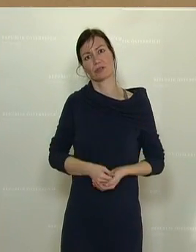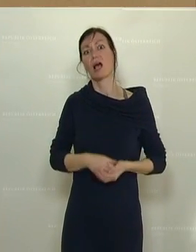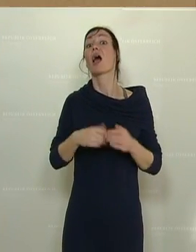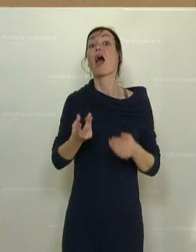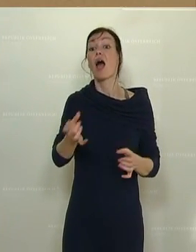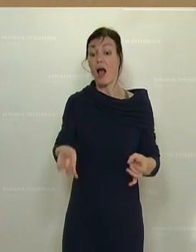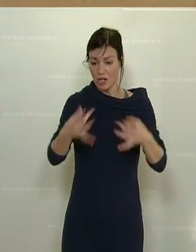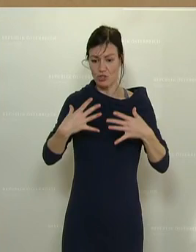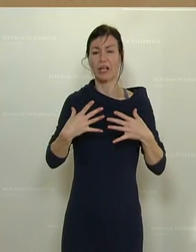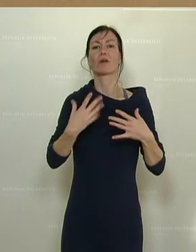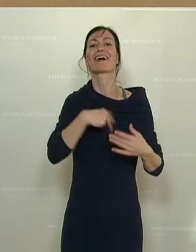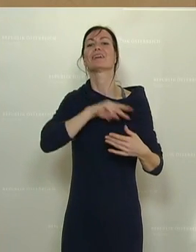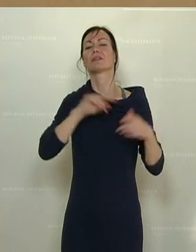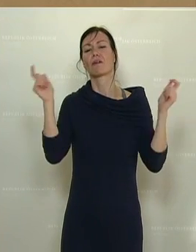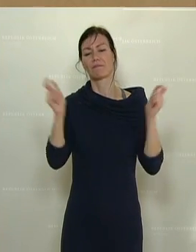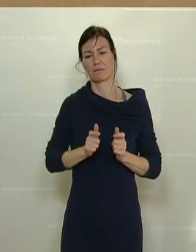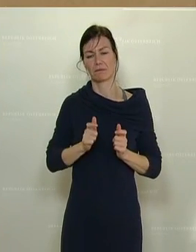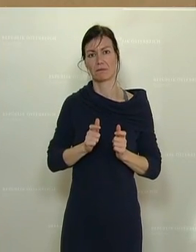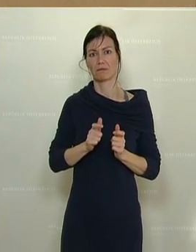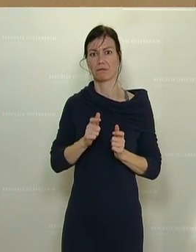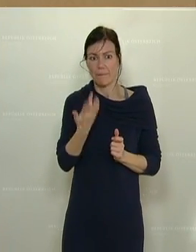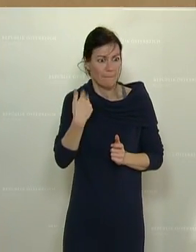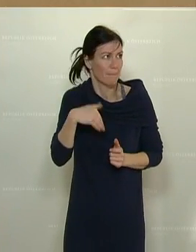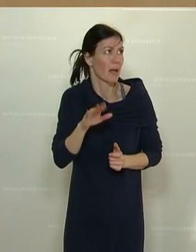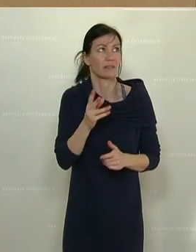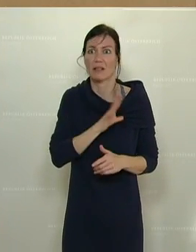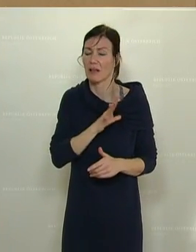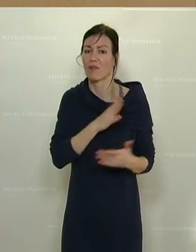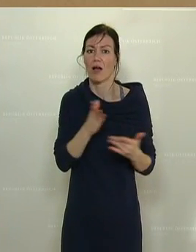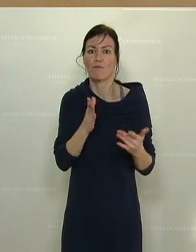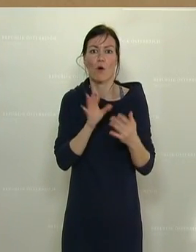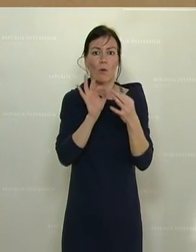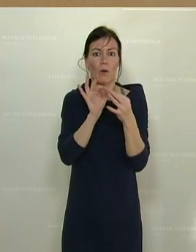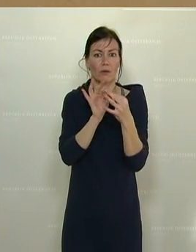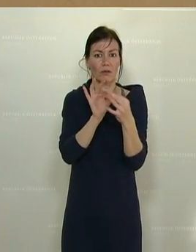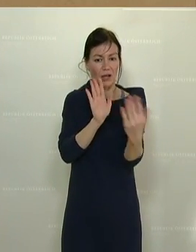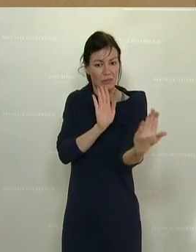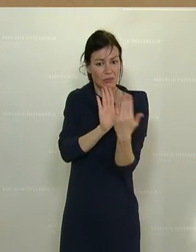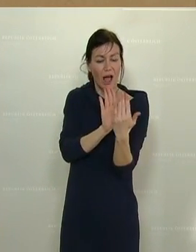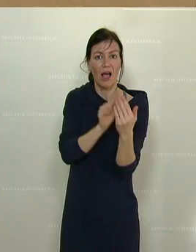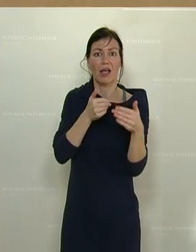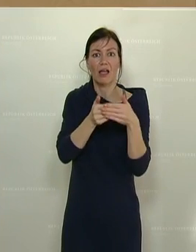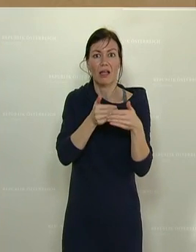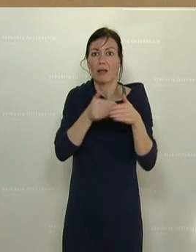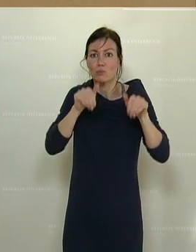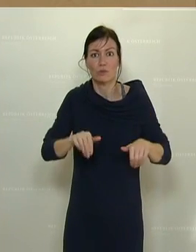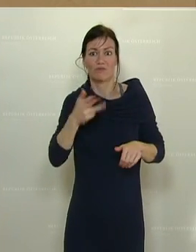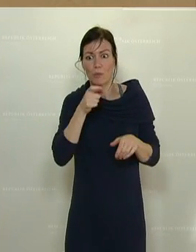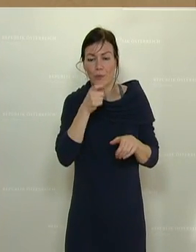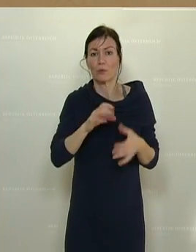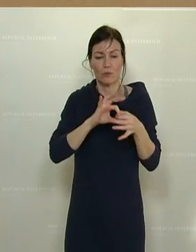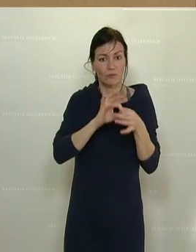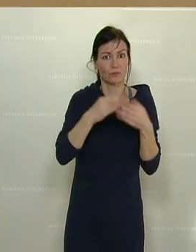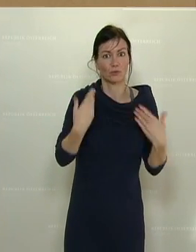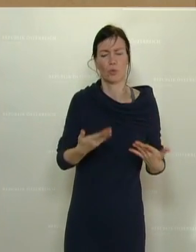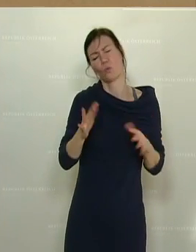und das ist dort am höchsten, wo physischer Körperkontakt mit anderen Personen nicht vermeidbar ist. Davon sind